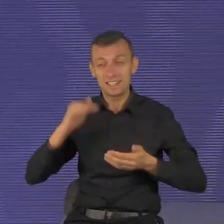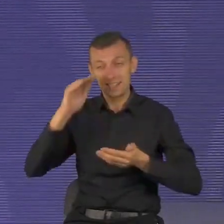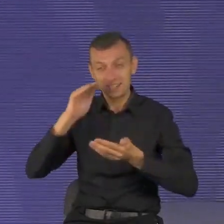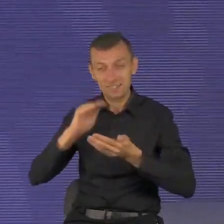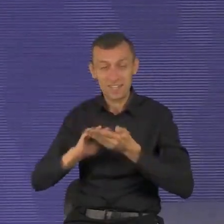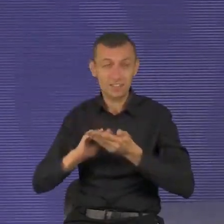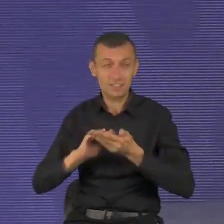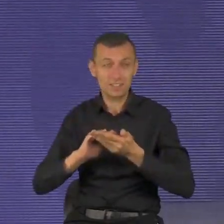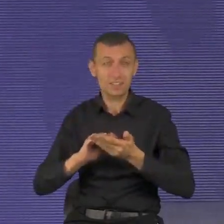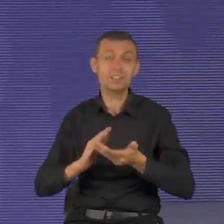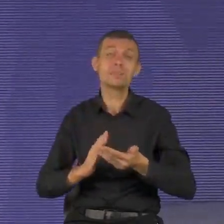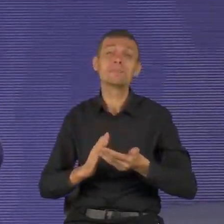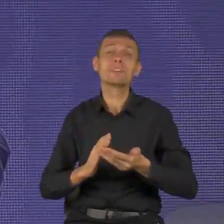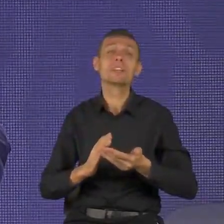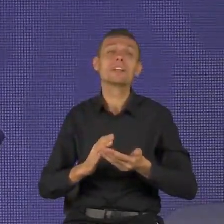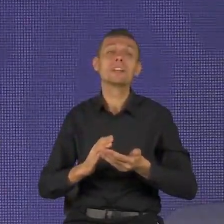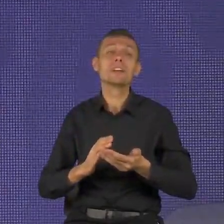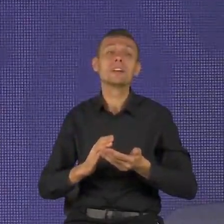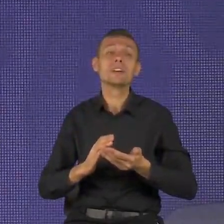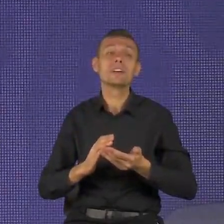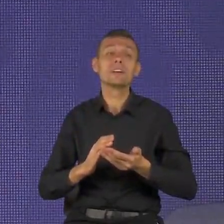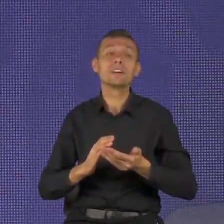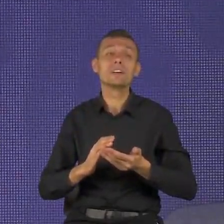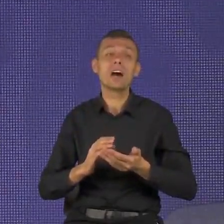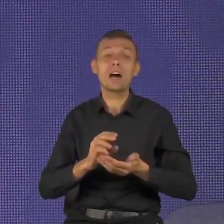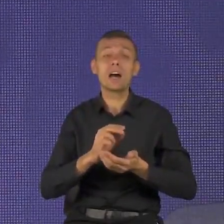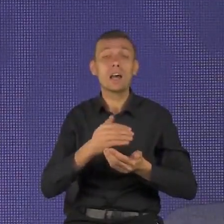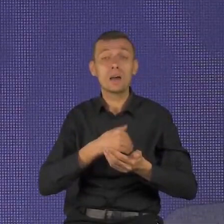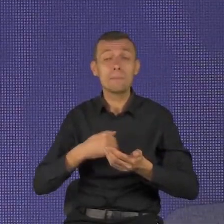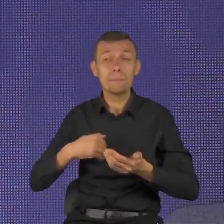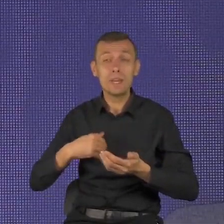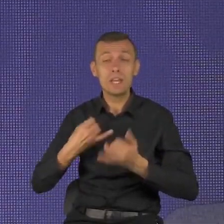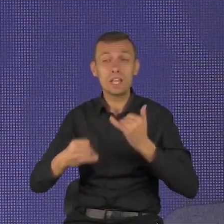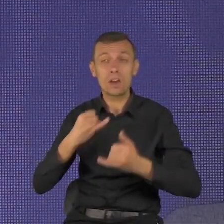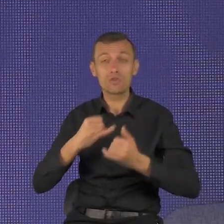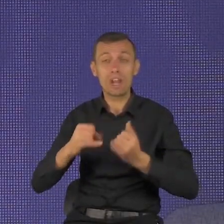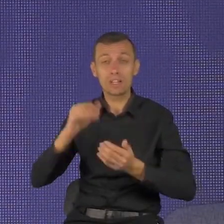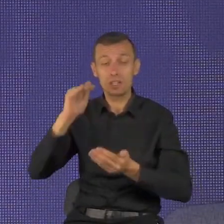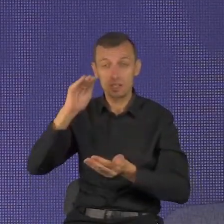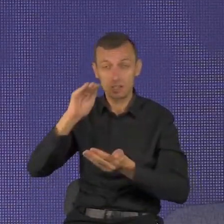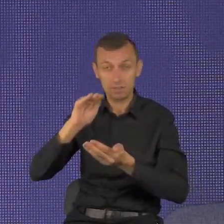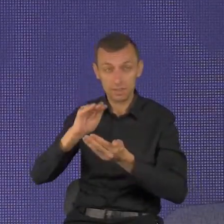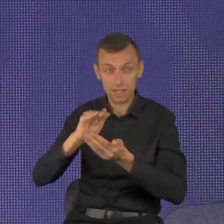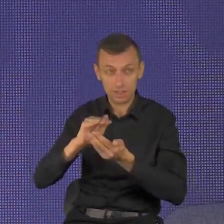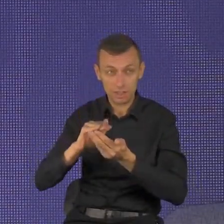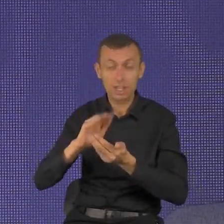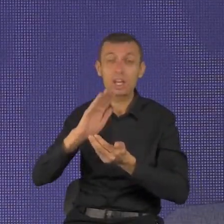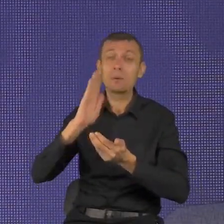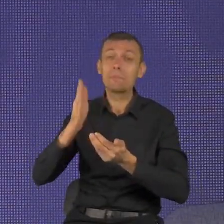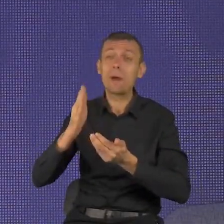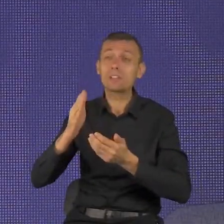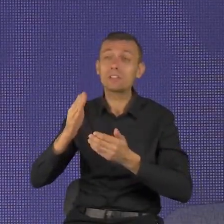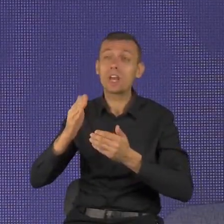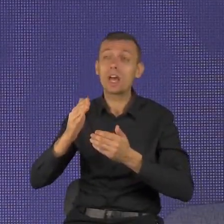Czego wam z całego serca życzę. Więc pierwsza rzecz będzie za was zaskakująca.